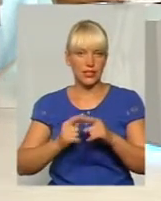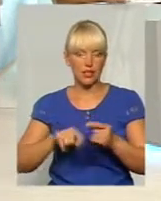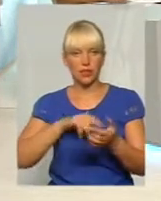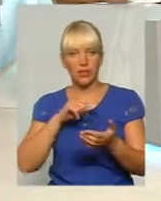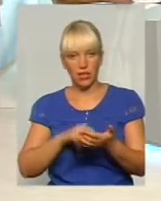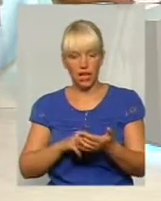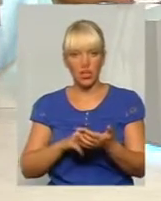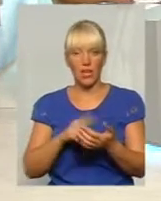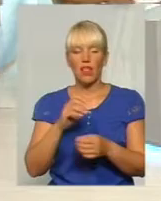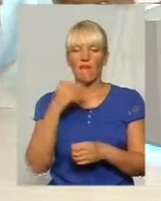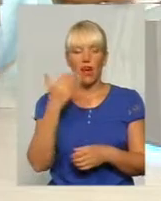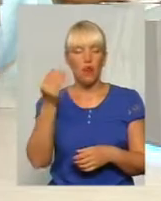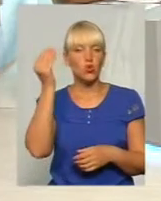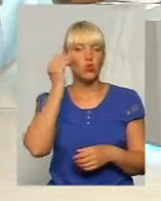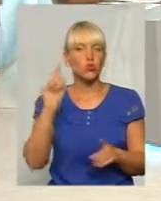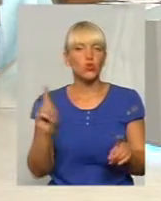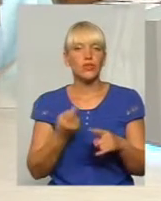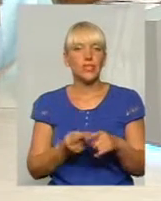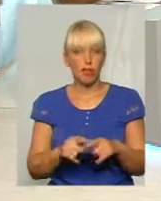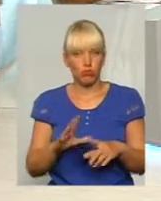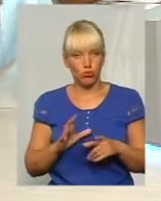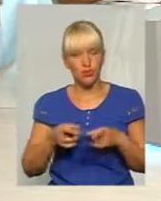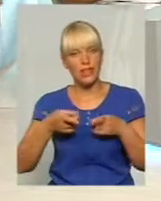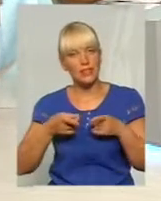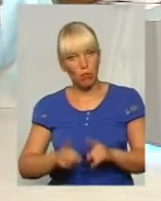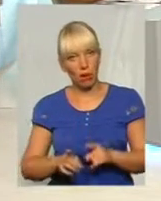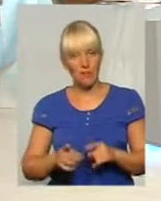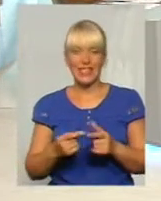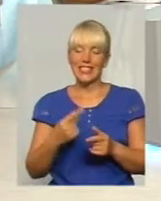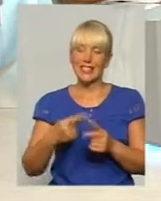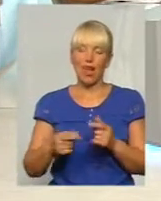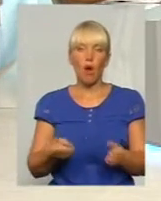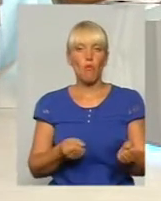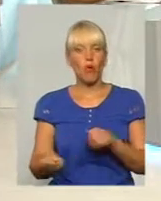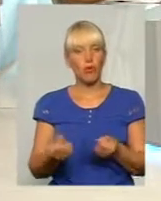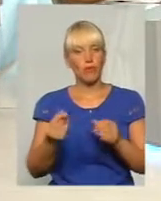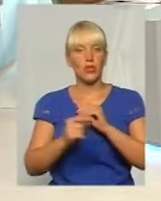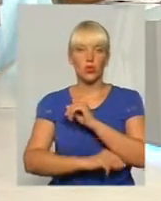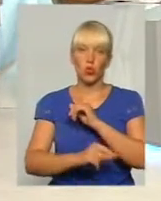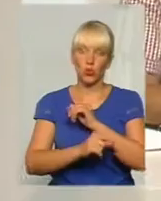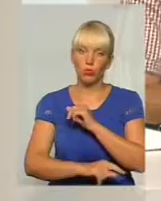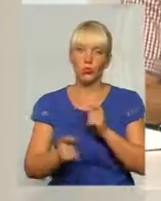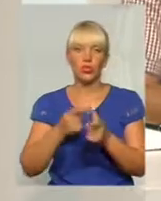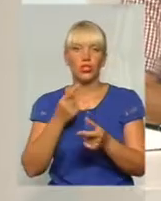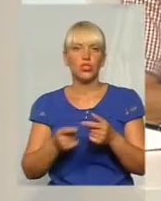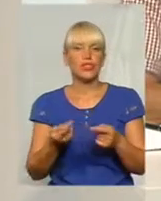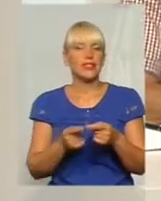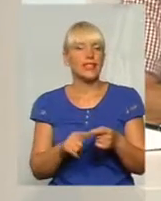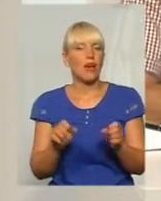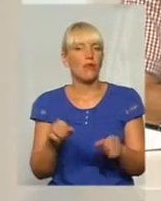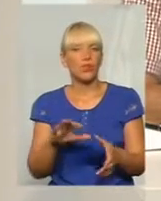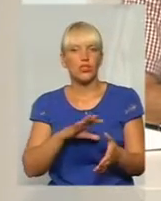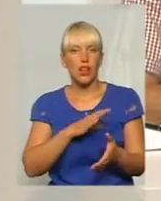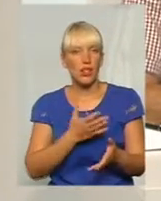вашу думку, що насправді відбулося? Це от така боротьба з корупцією, все ж таки вона йде? Або це, можливо,